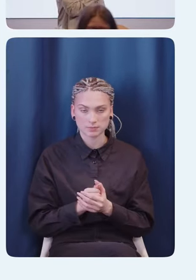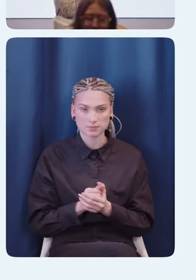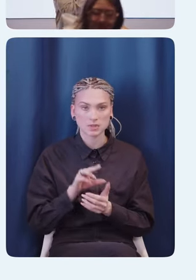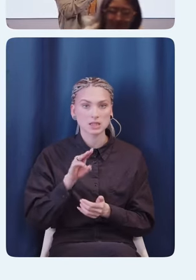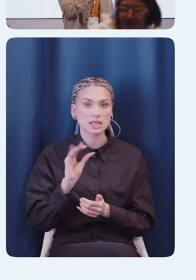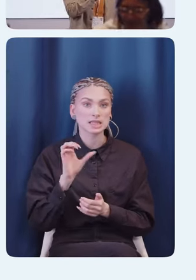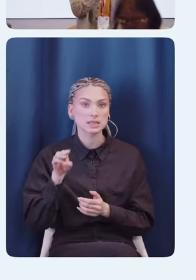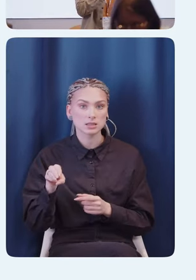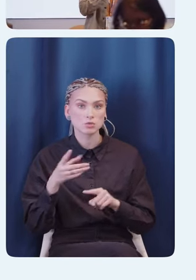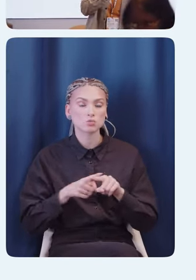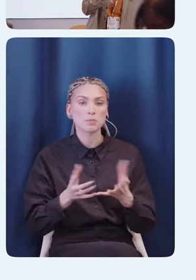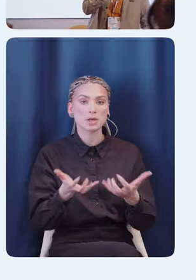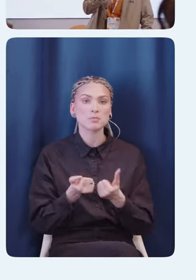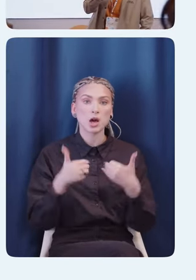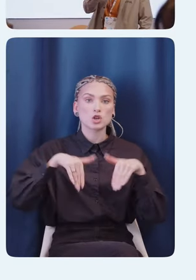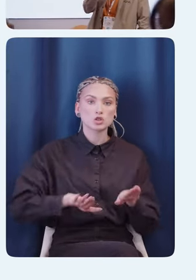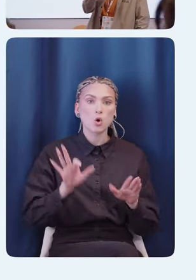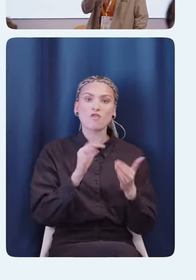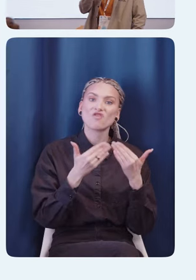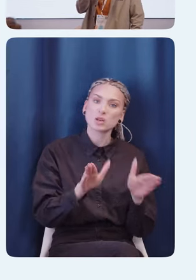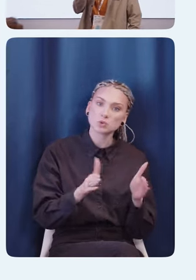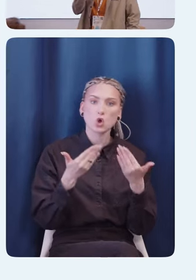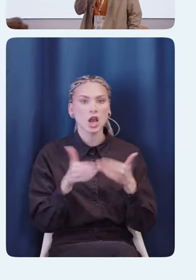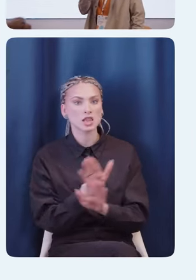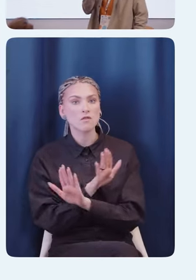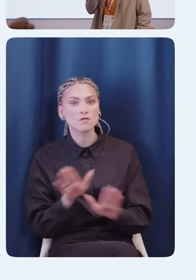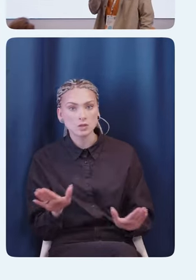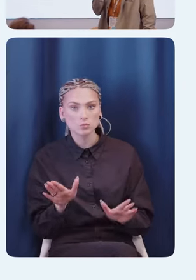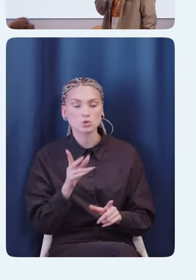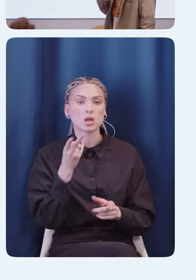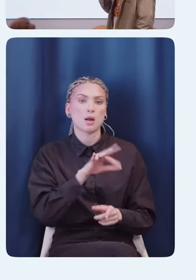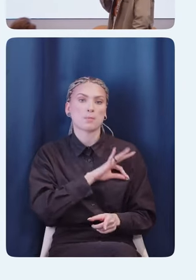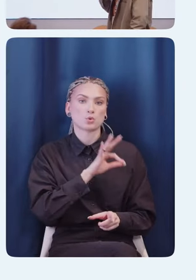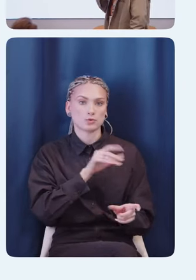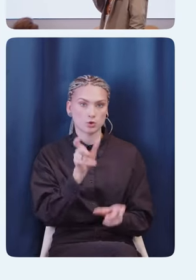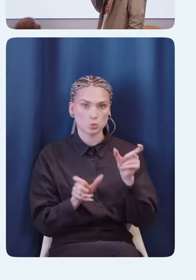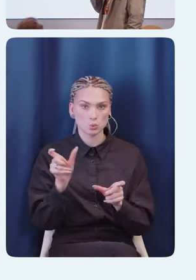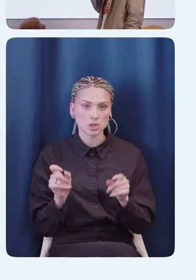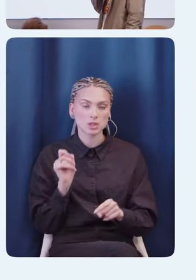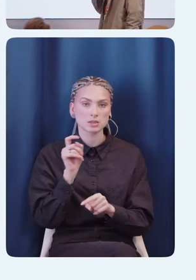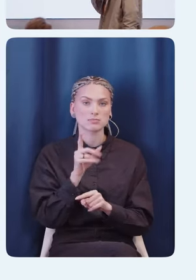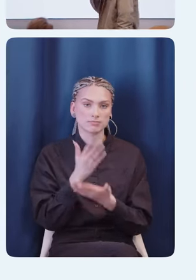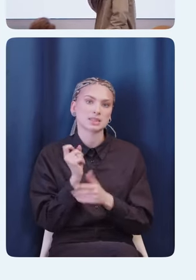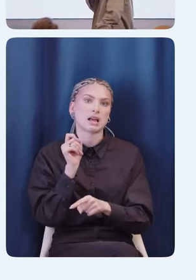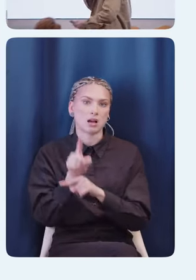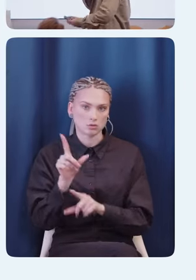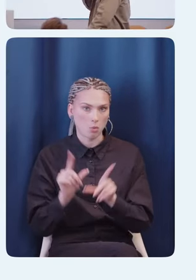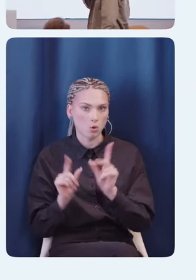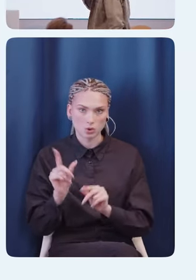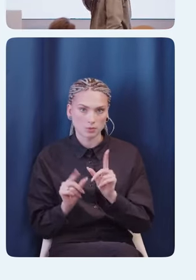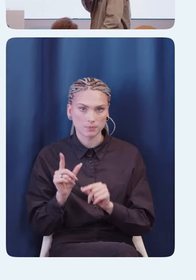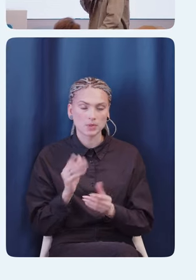тестирование уже принимает решение о выпуске или не выпуске на публику вашего приложения по заказу молока на основе того, что